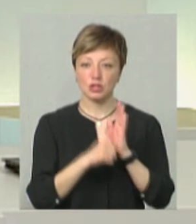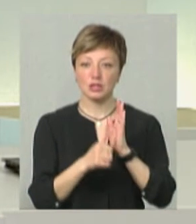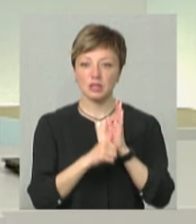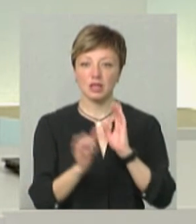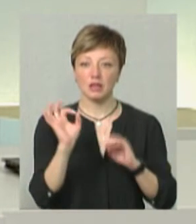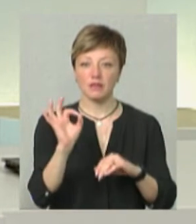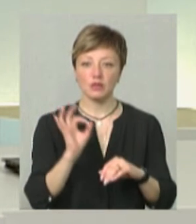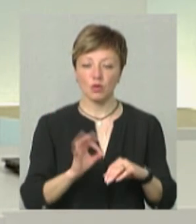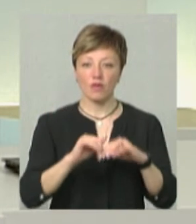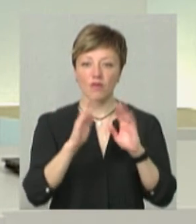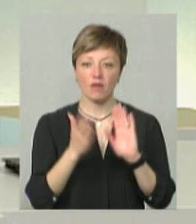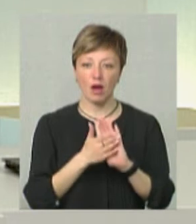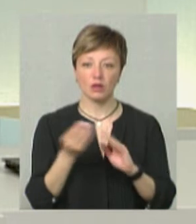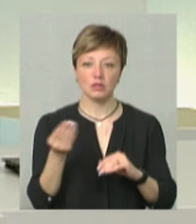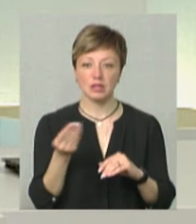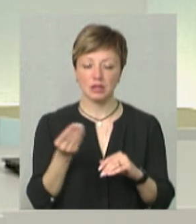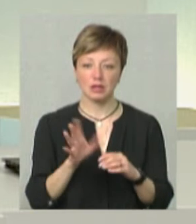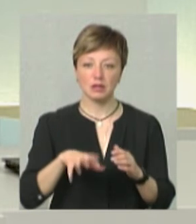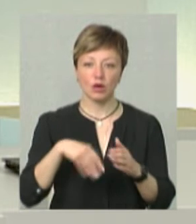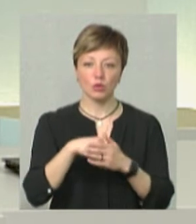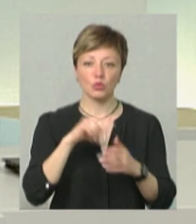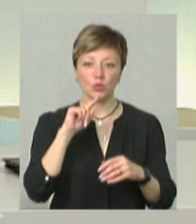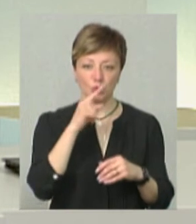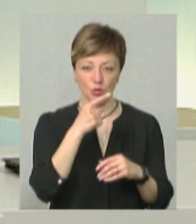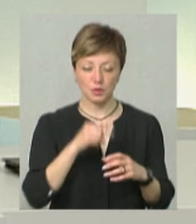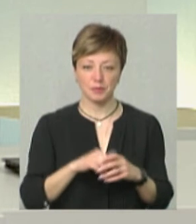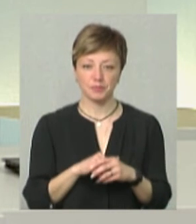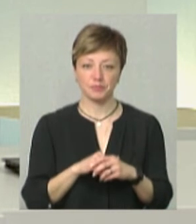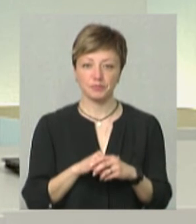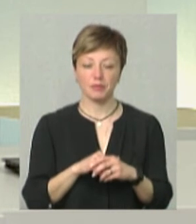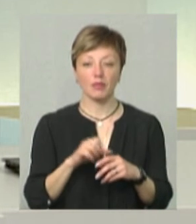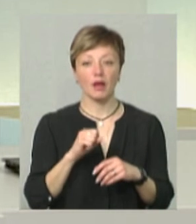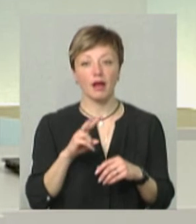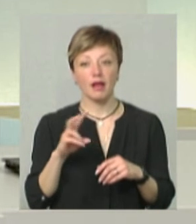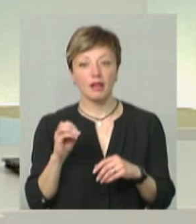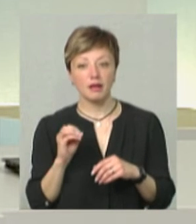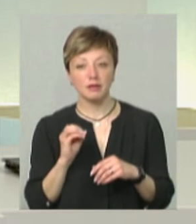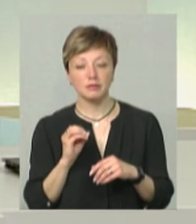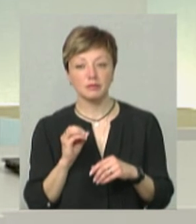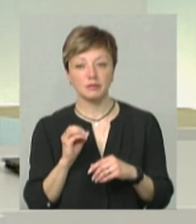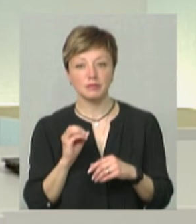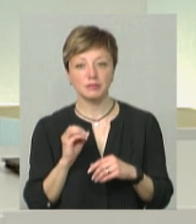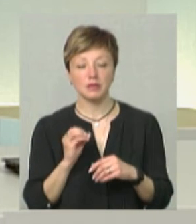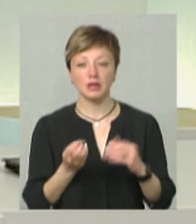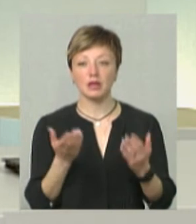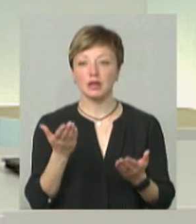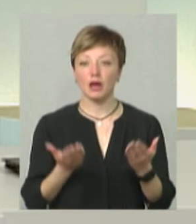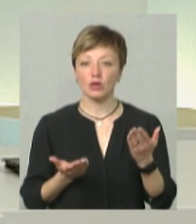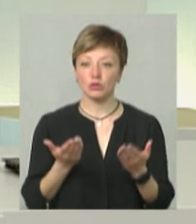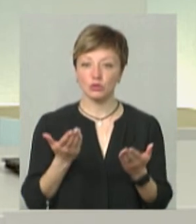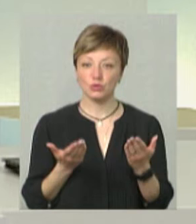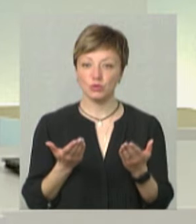відсотків валу зерна – це за рахунок кукурудзи. Але якщо